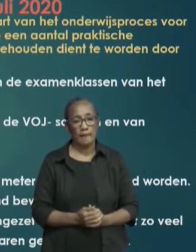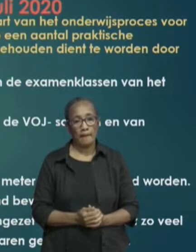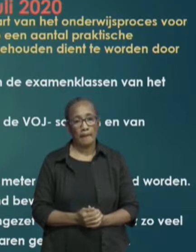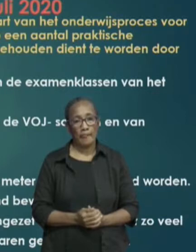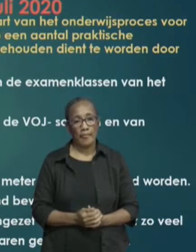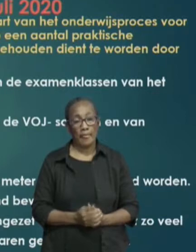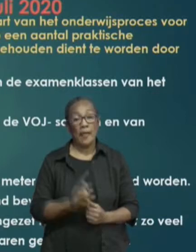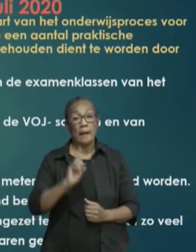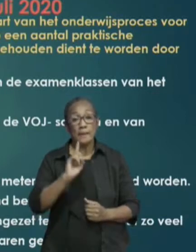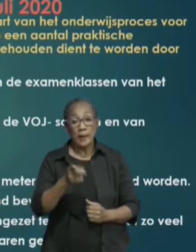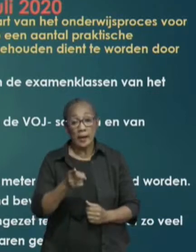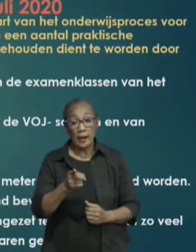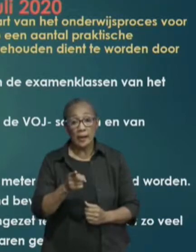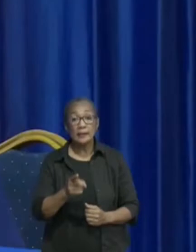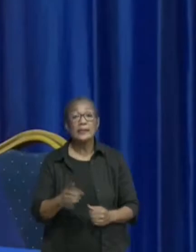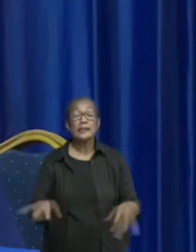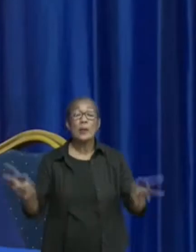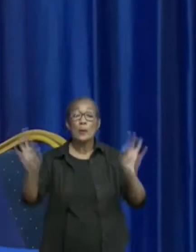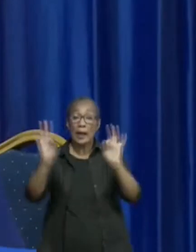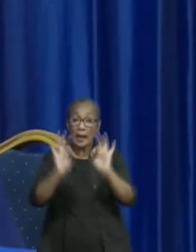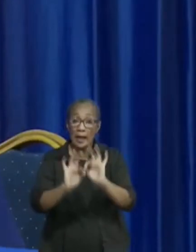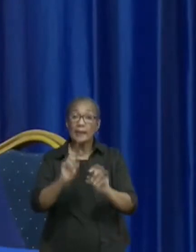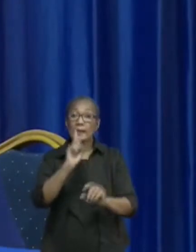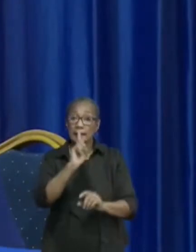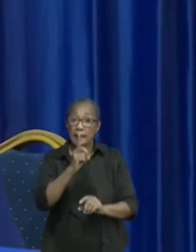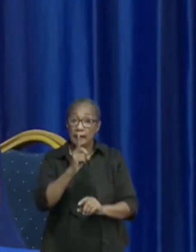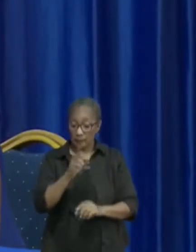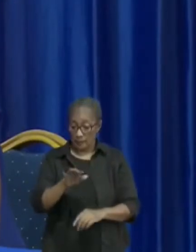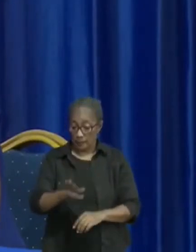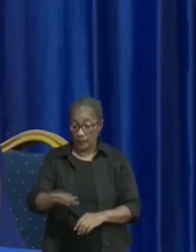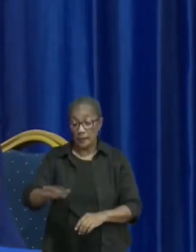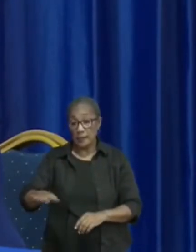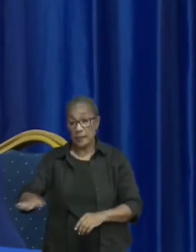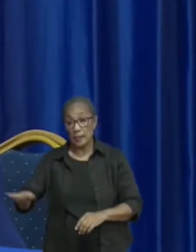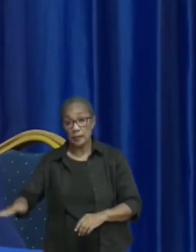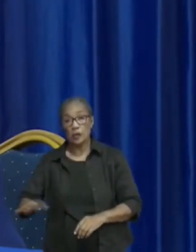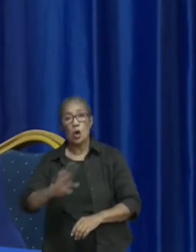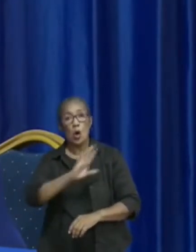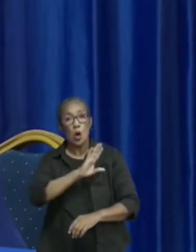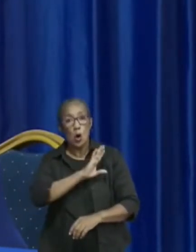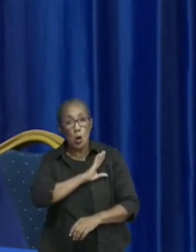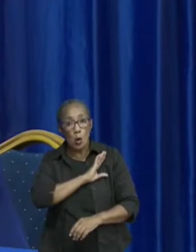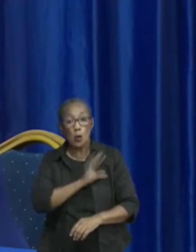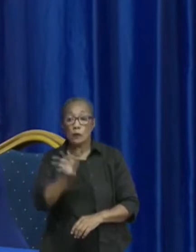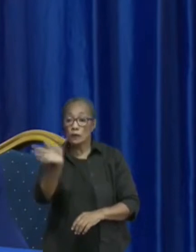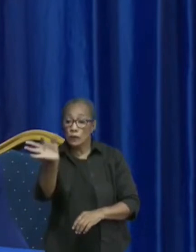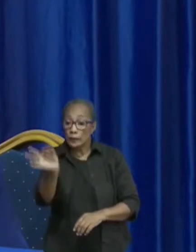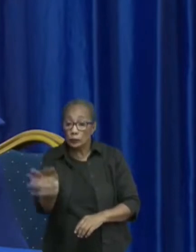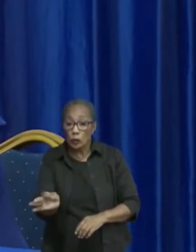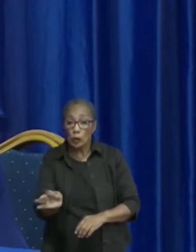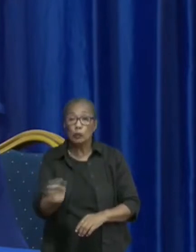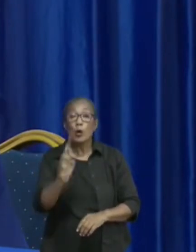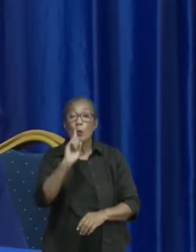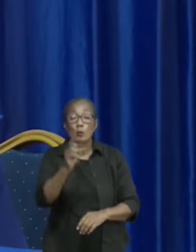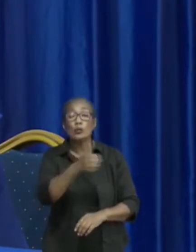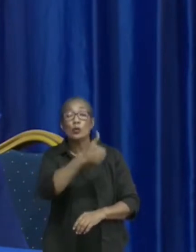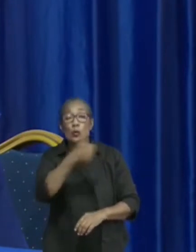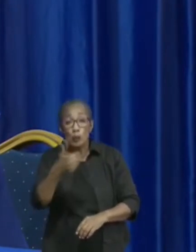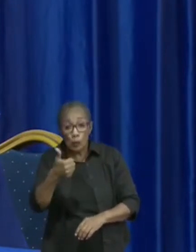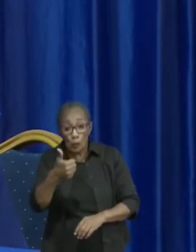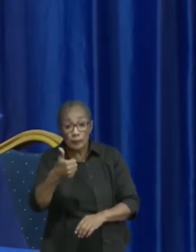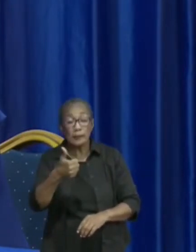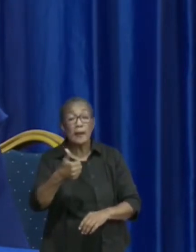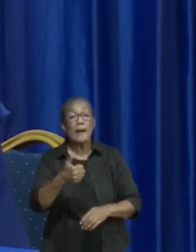Maar het is dus erg belangrijk dat die kinderen ook van huis uit goed begeleid worden. Want